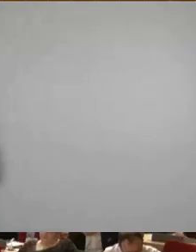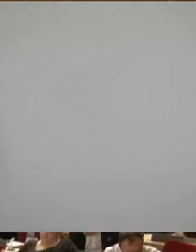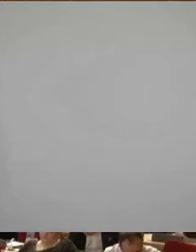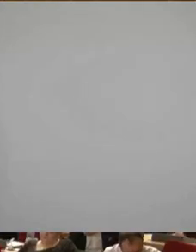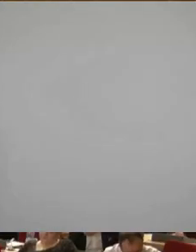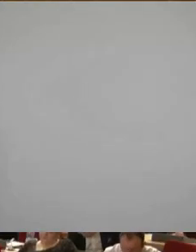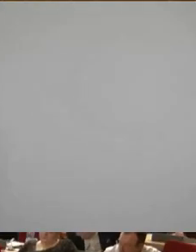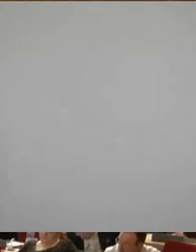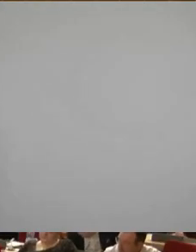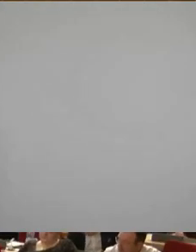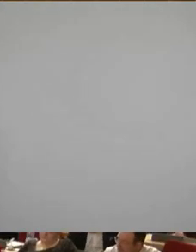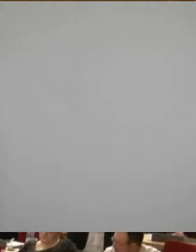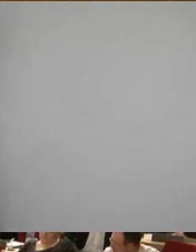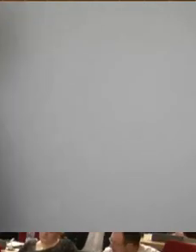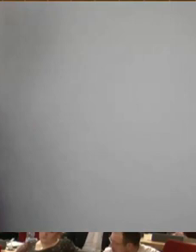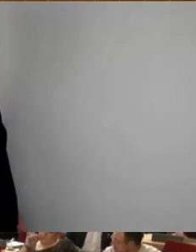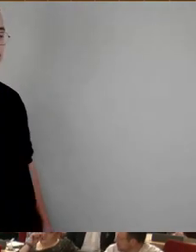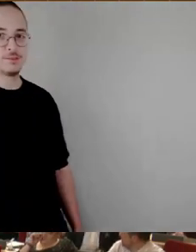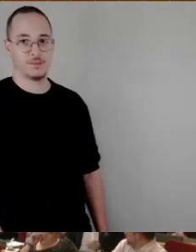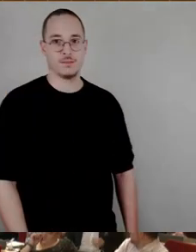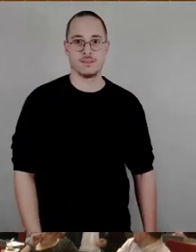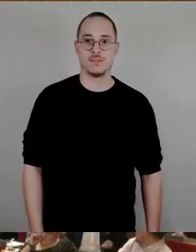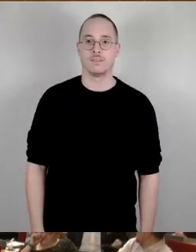Als nächstes die Sitzenden-Fraktion Herr Aschenbach